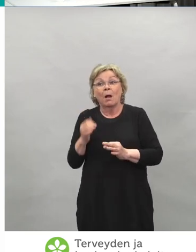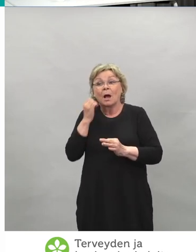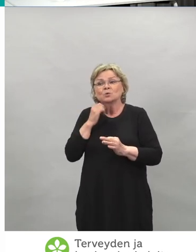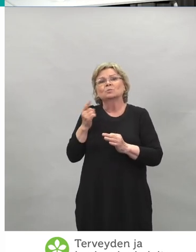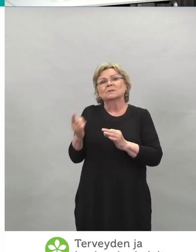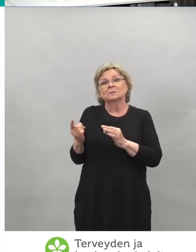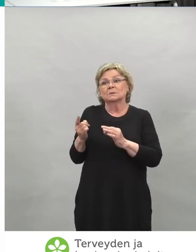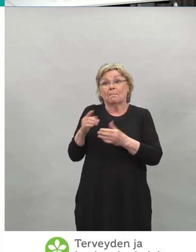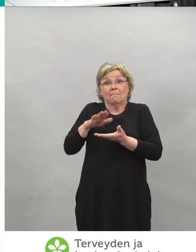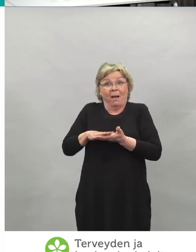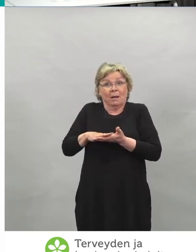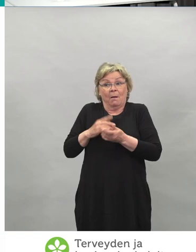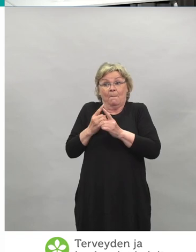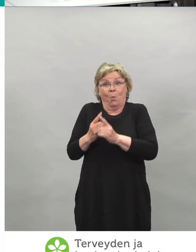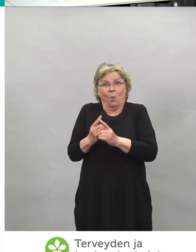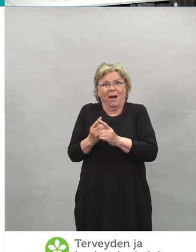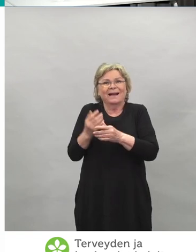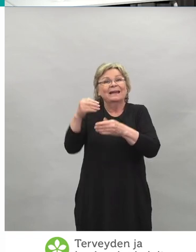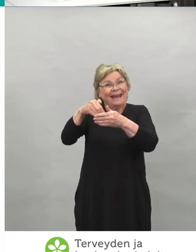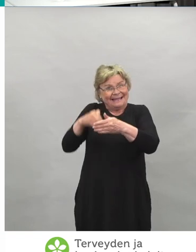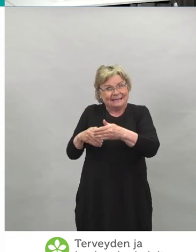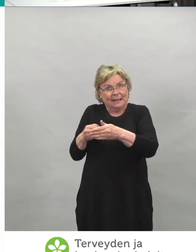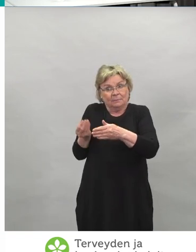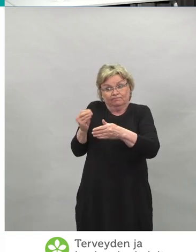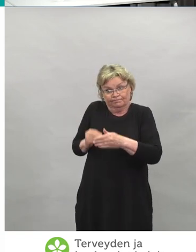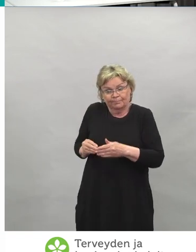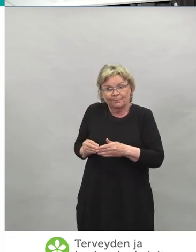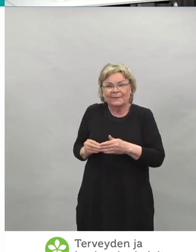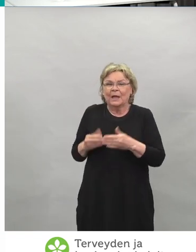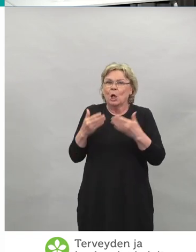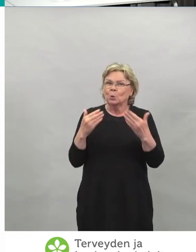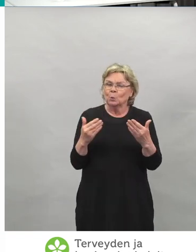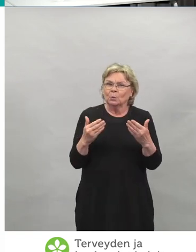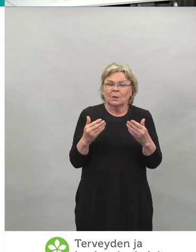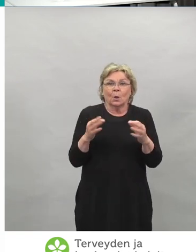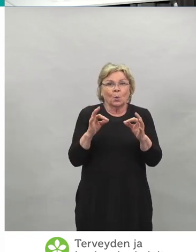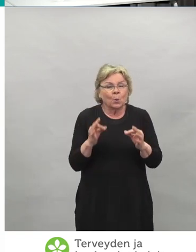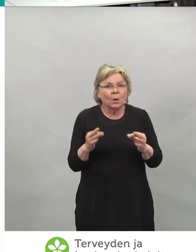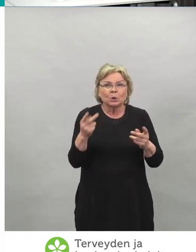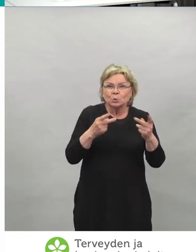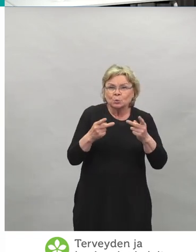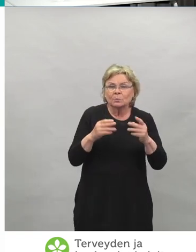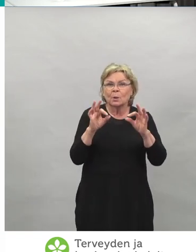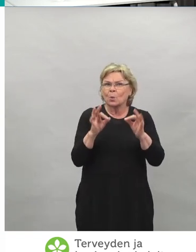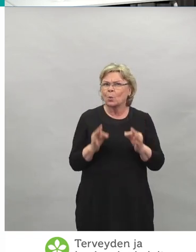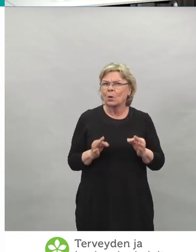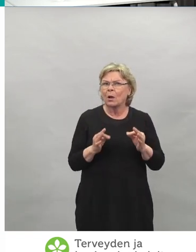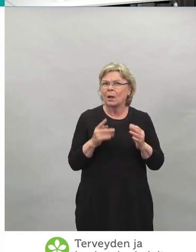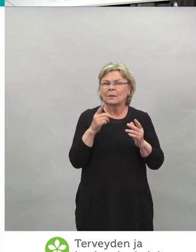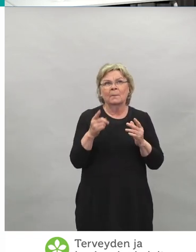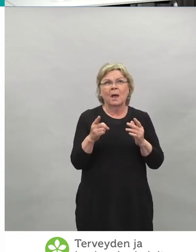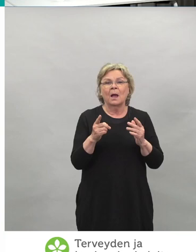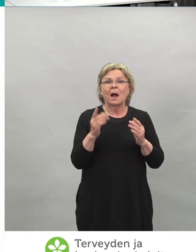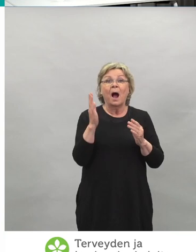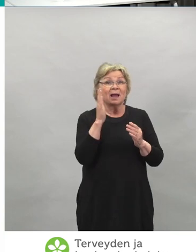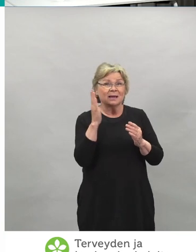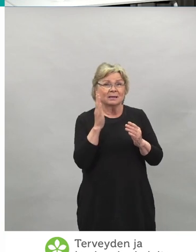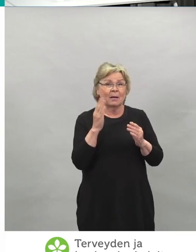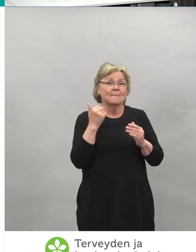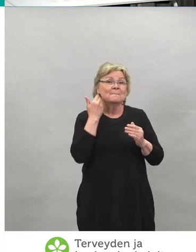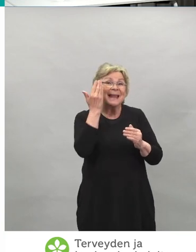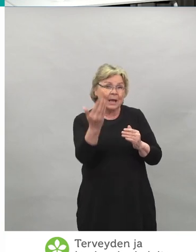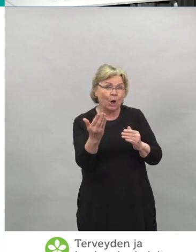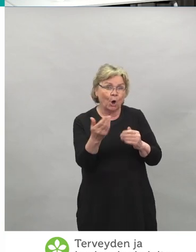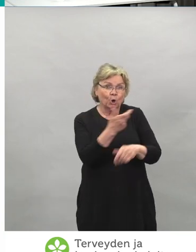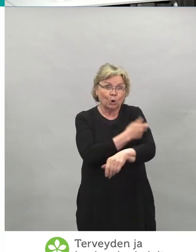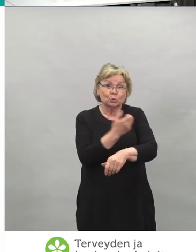Tosiaan on paljon tullut kommentteja tästä eroista rokotustahdissa, niin näihin on erilaisia syitä,